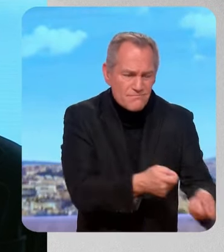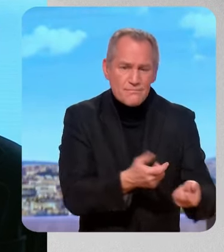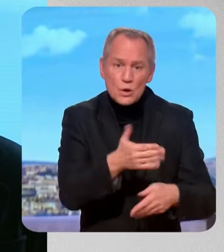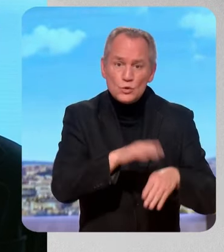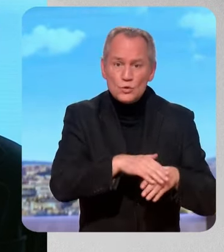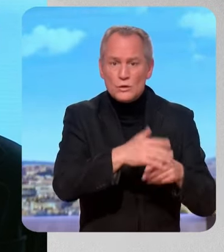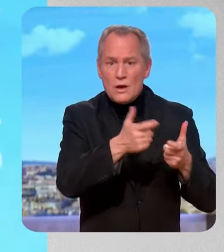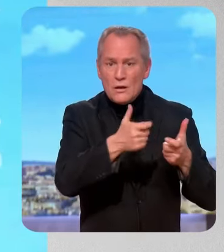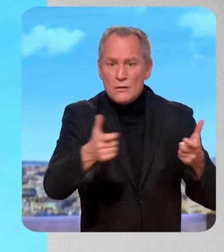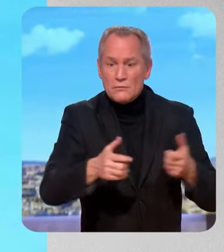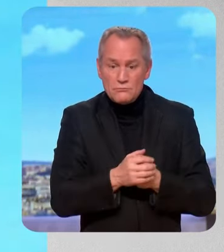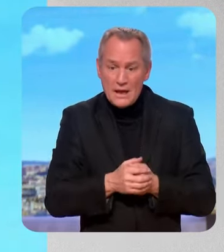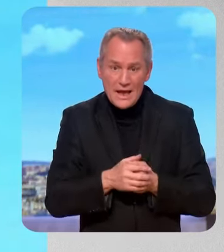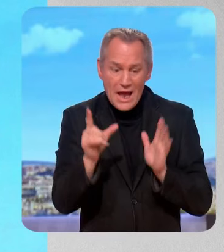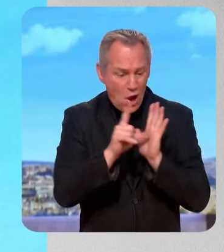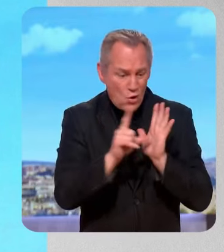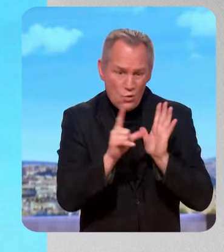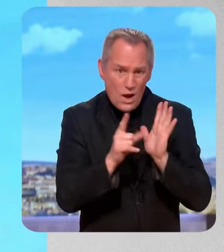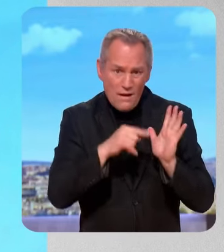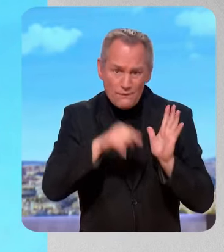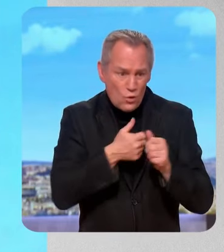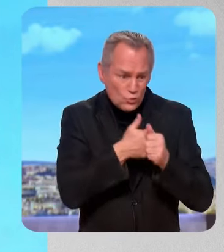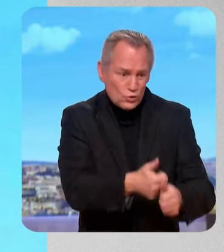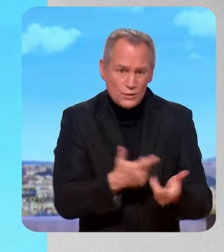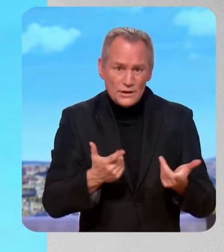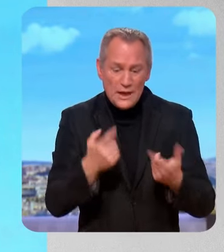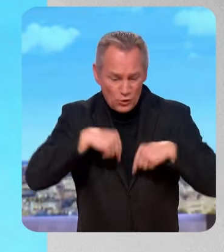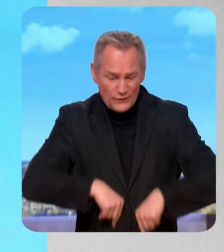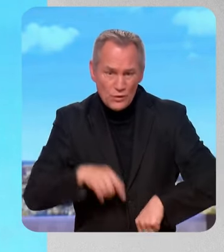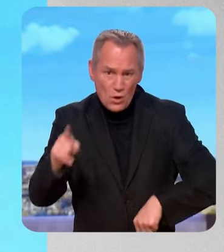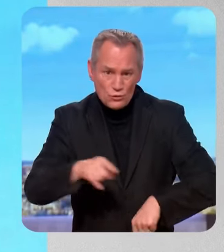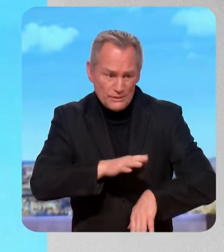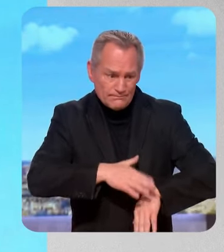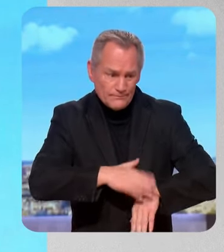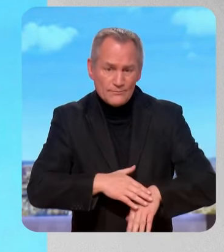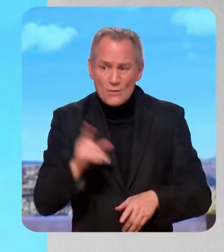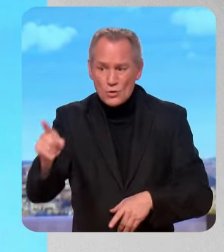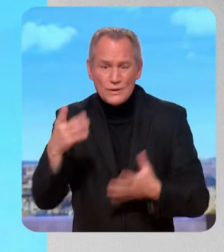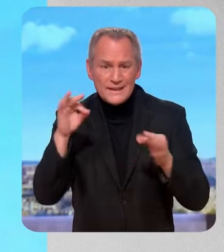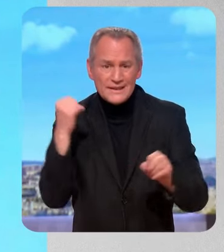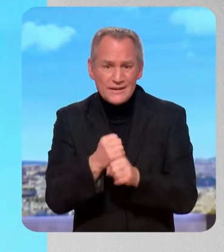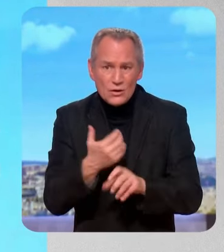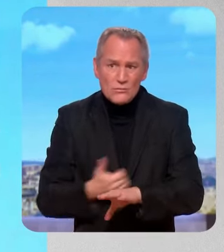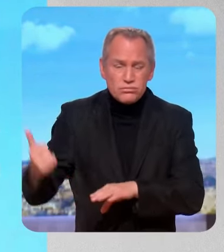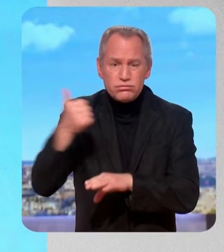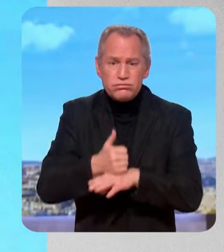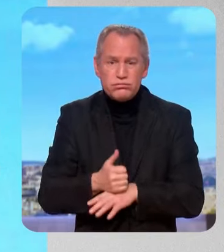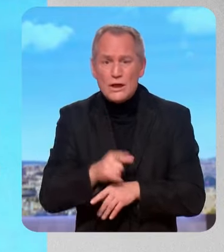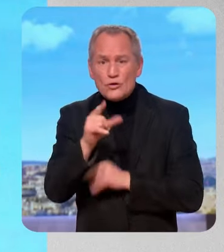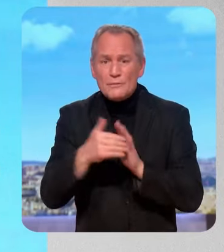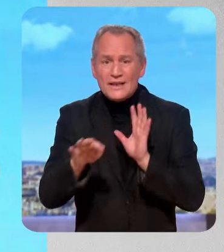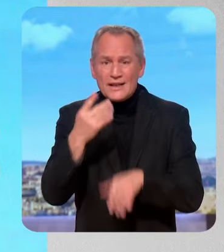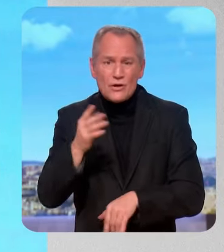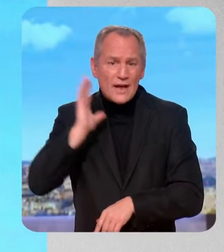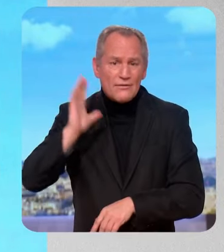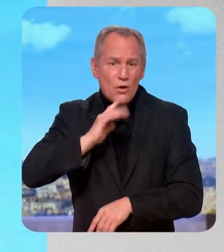sur un coup de pression. Faire respecter la loi, c'est le rôle du gouvernement. Ils sont au pouvoir depuis 10 ans. Emmanuel Macron était ministre de l'économie en 2014, il y a 10 ans déjà.